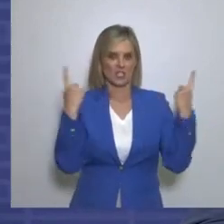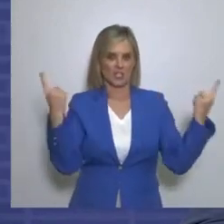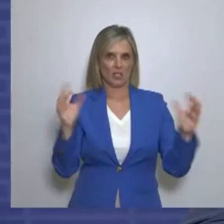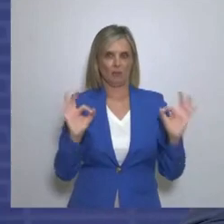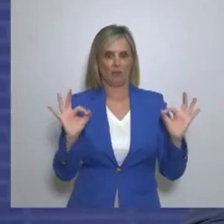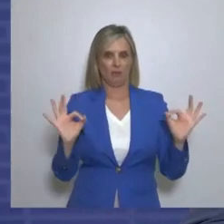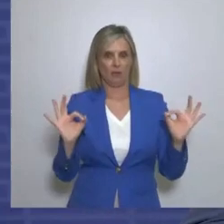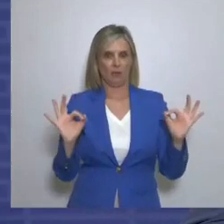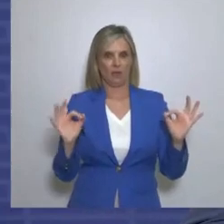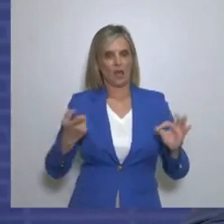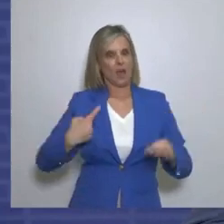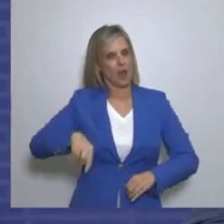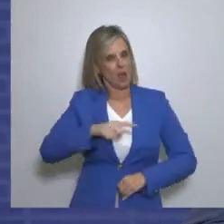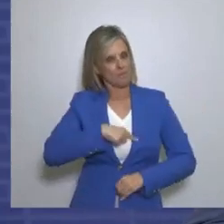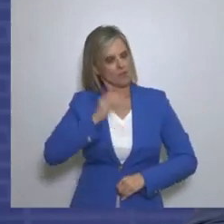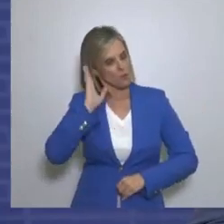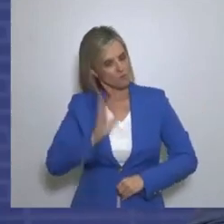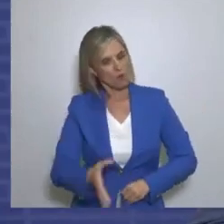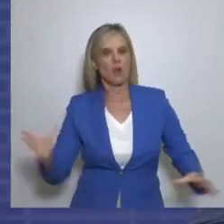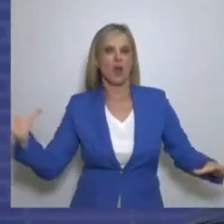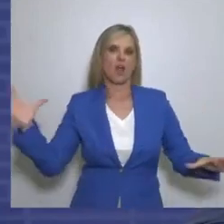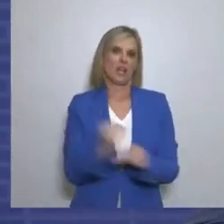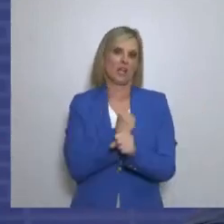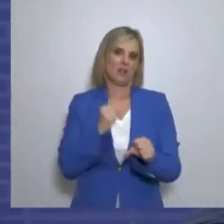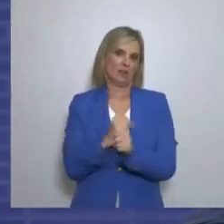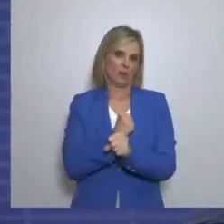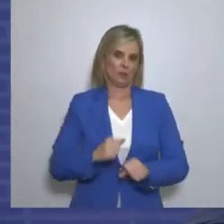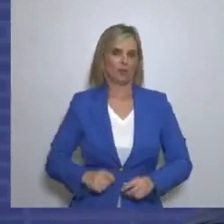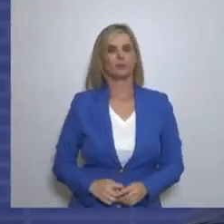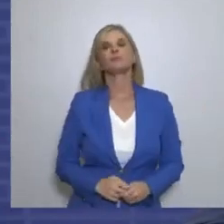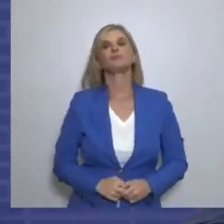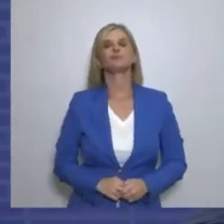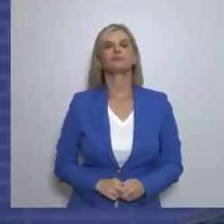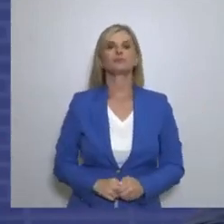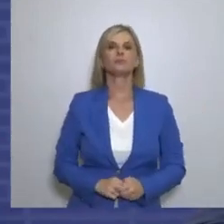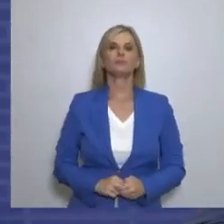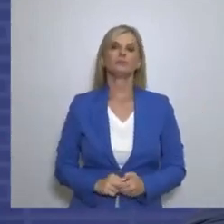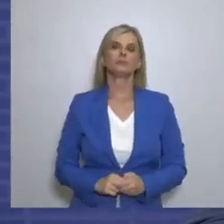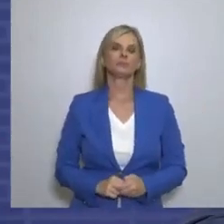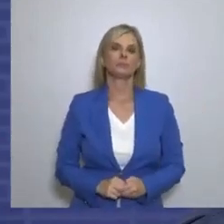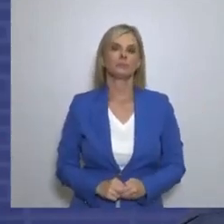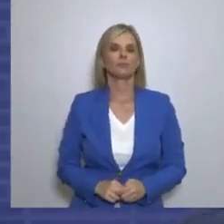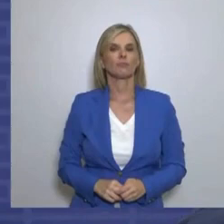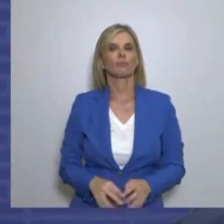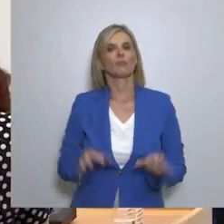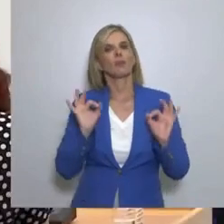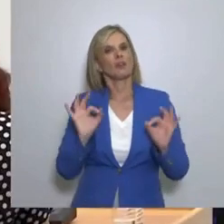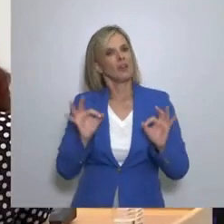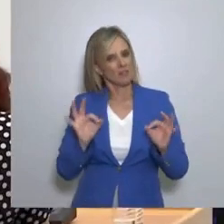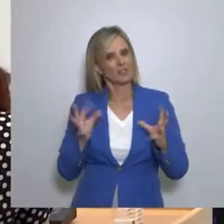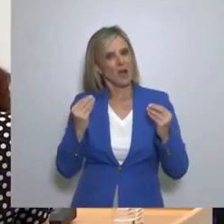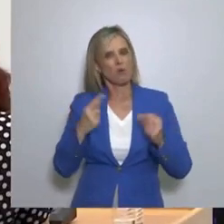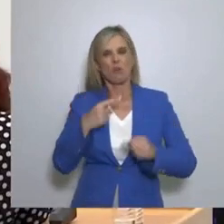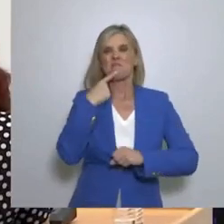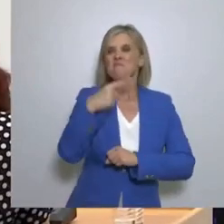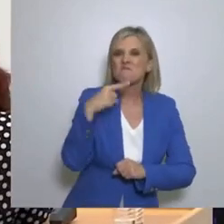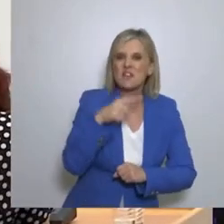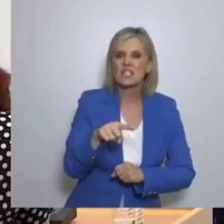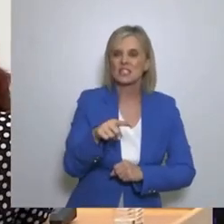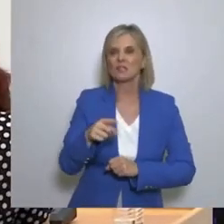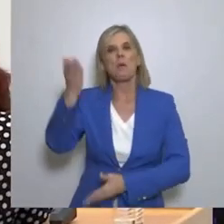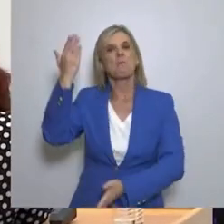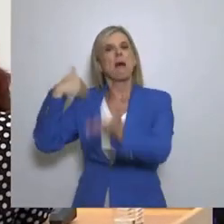της πολιτείας Και μας τις αφήσει να το εκτελέσουμε Είναι αλήθεια ότι στις μέρες μας Για πάρα πολλά χρόνια Υβρίζουν, προσβάλλουν τους